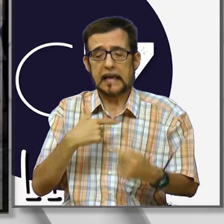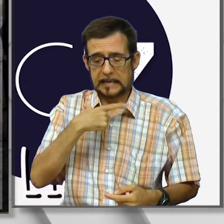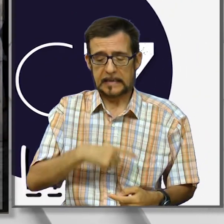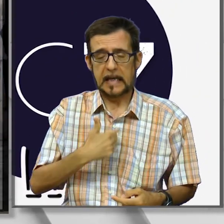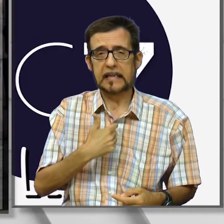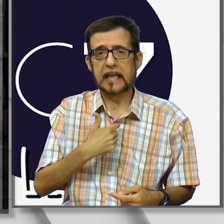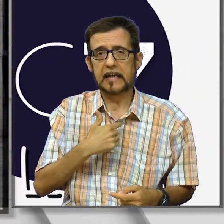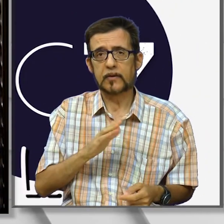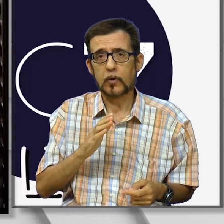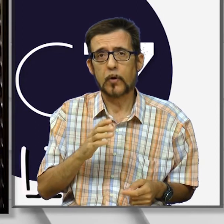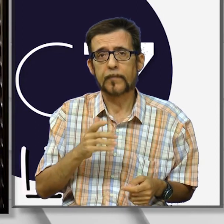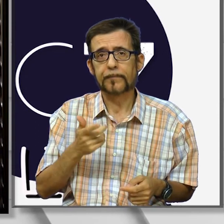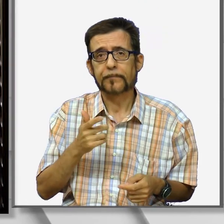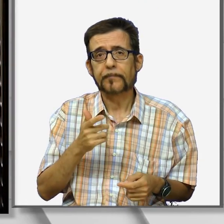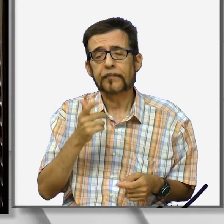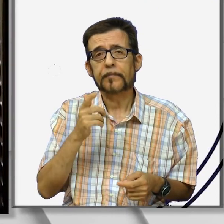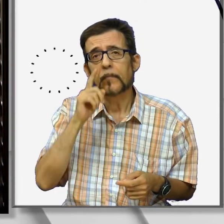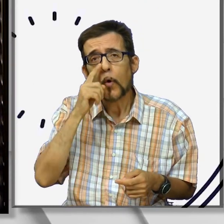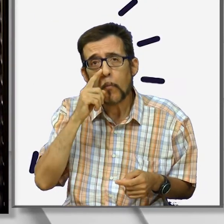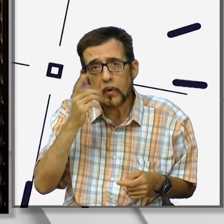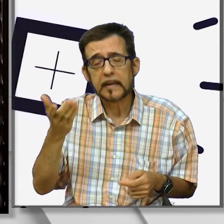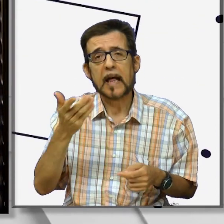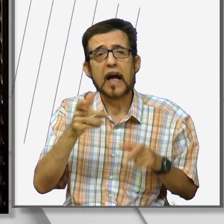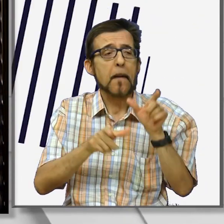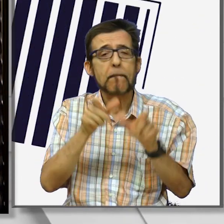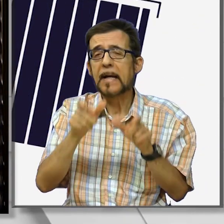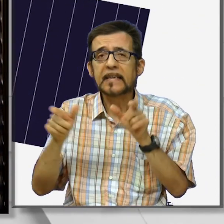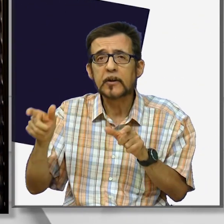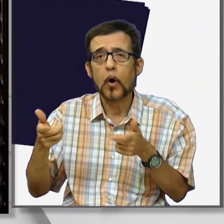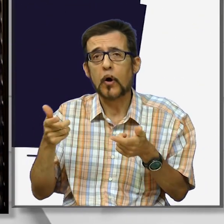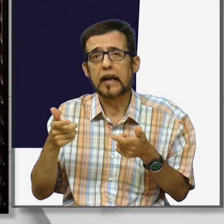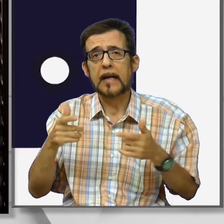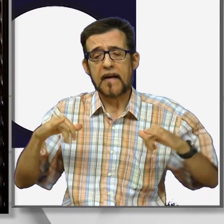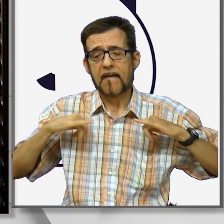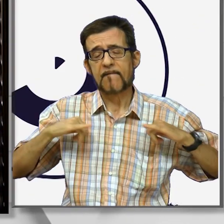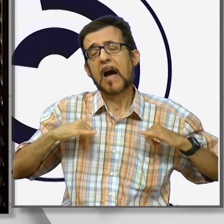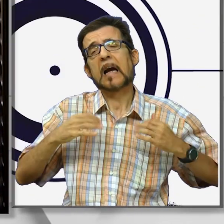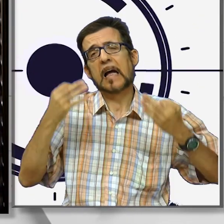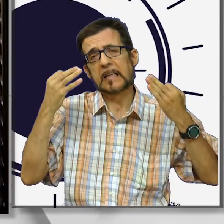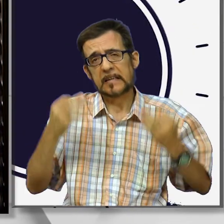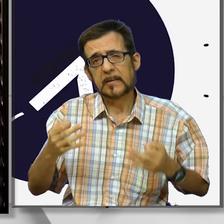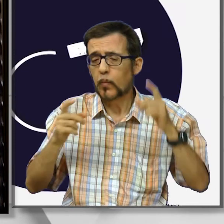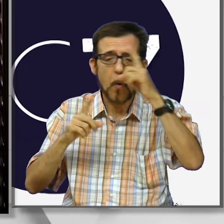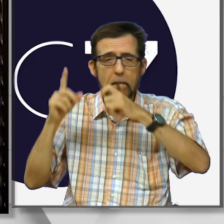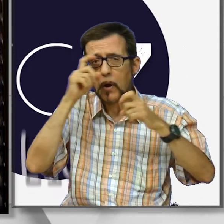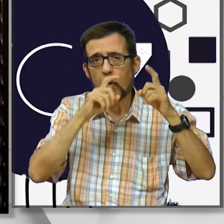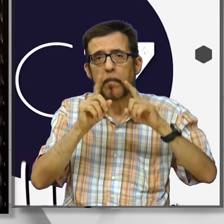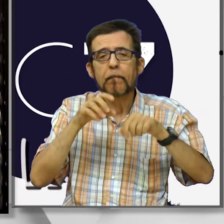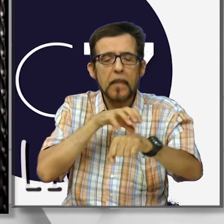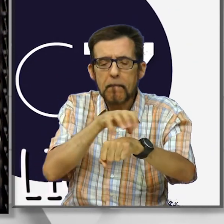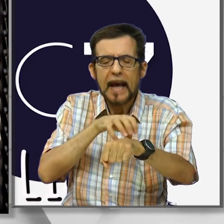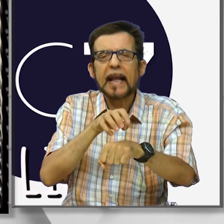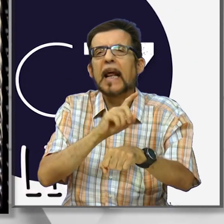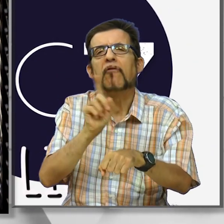delle persone che stanno vicino è la base principale, anche per fare una vacanza sicura e stare sicuro in qualsiasi posto. Perché la Regione ha